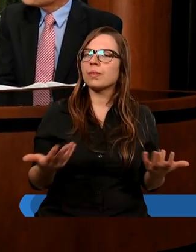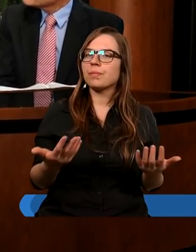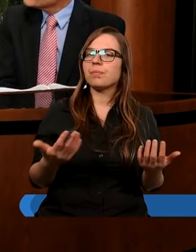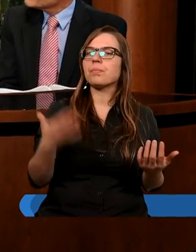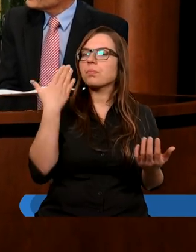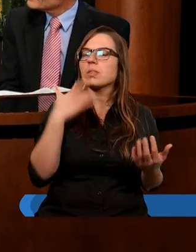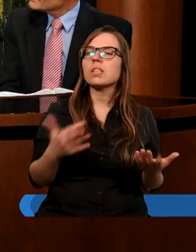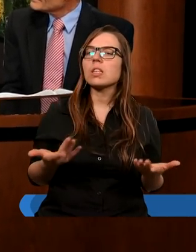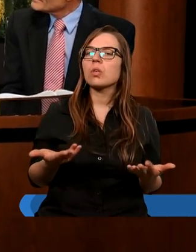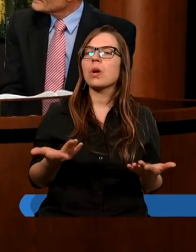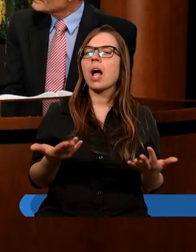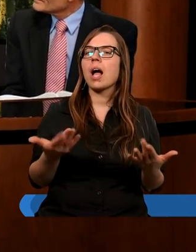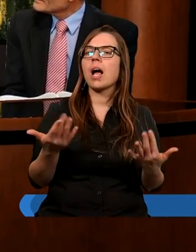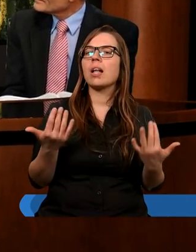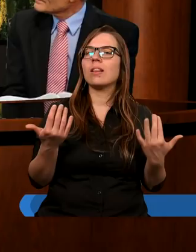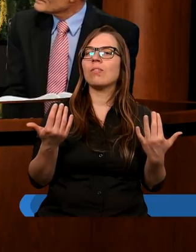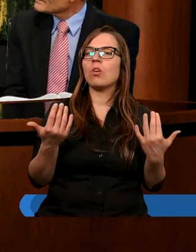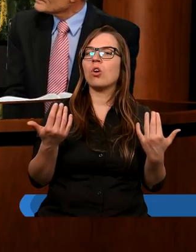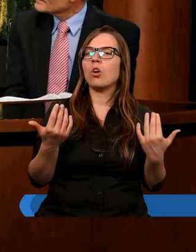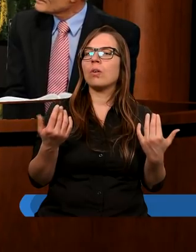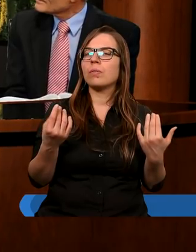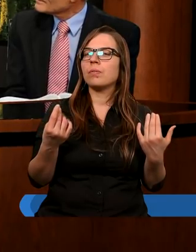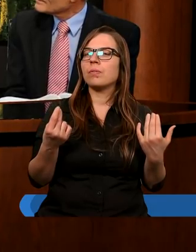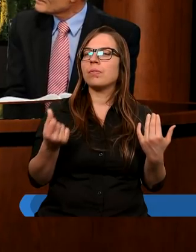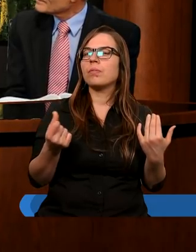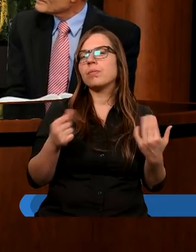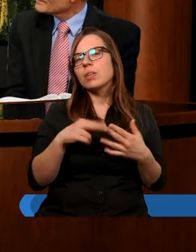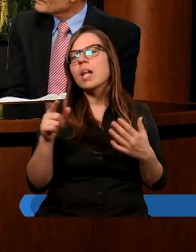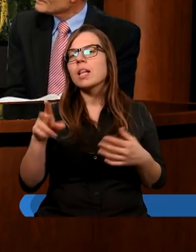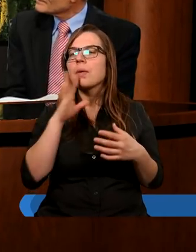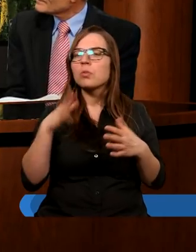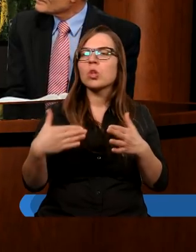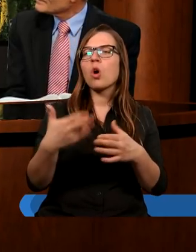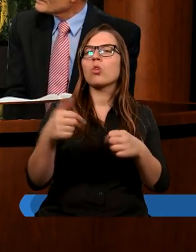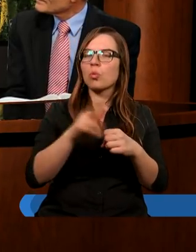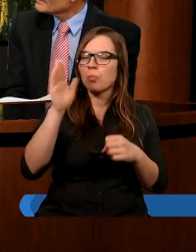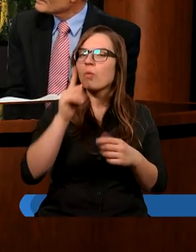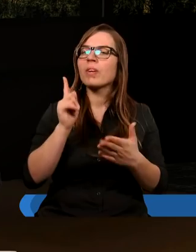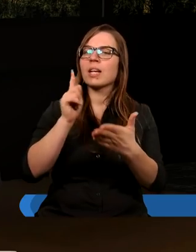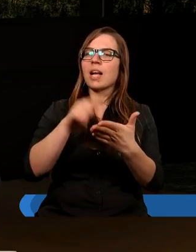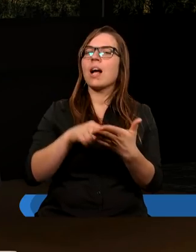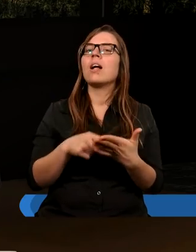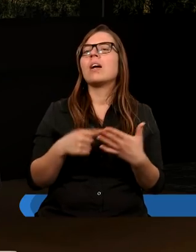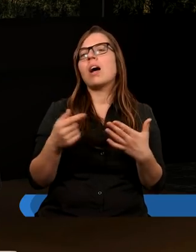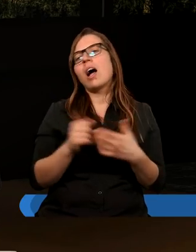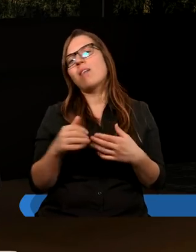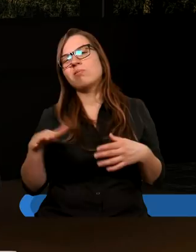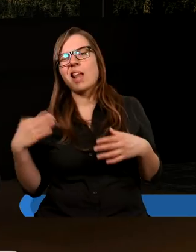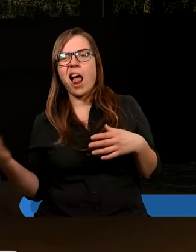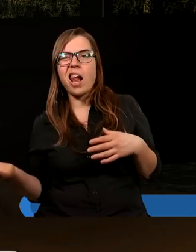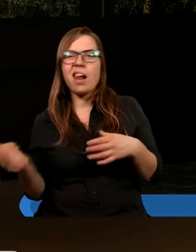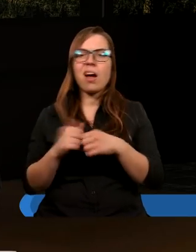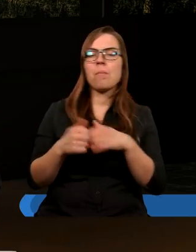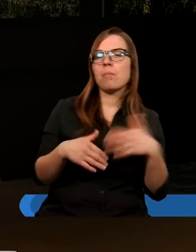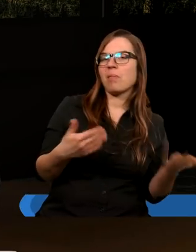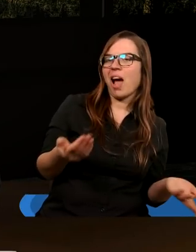bardzo łatwo zejść z takiej drogi, którą Bóg nam wskazał, albo na lewo, albo na